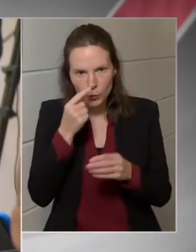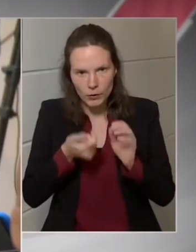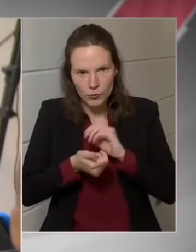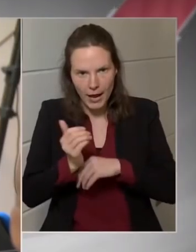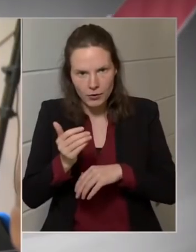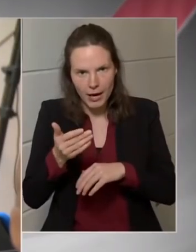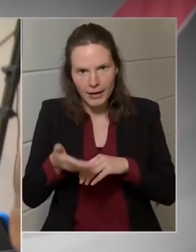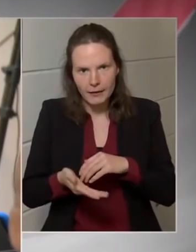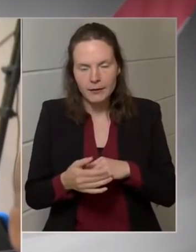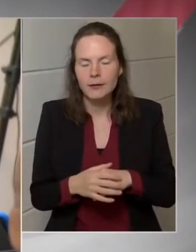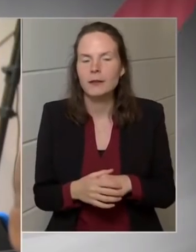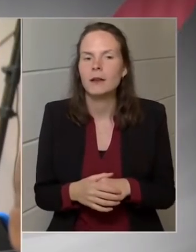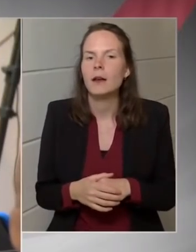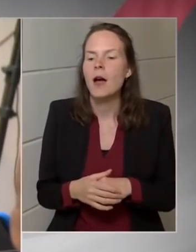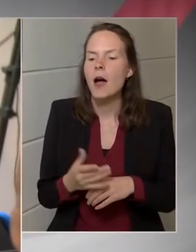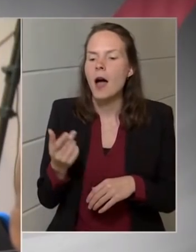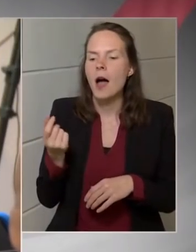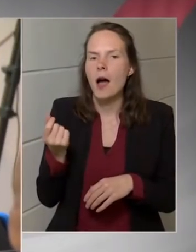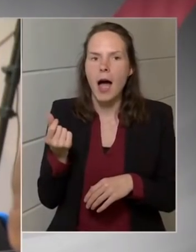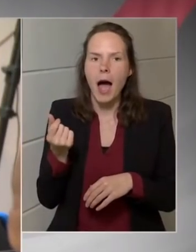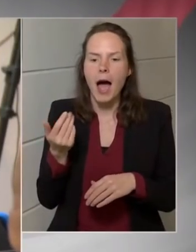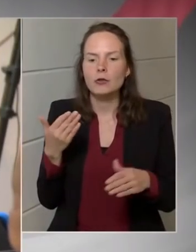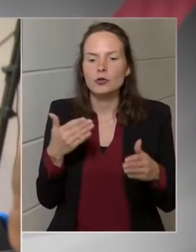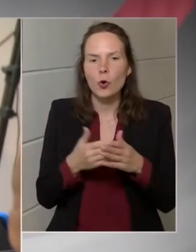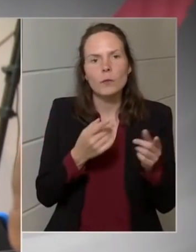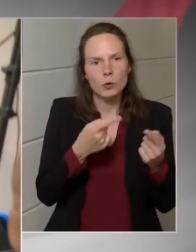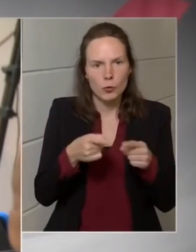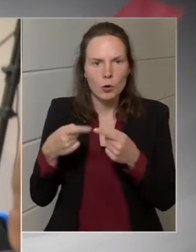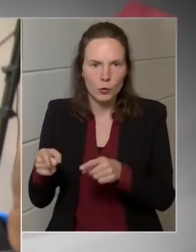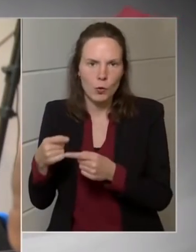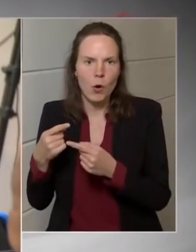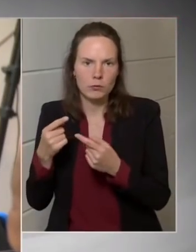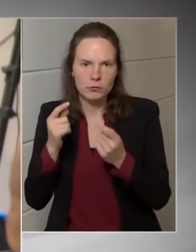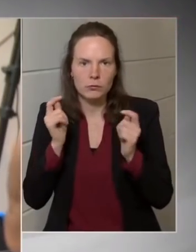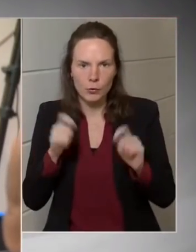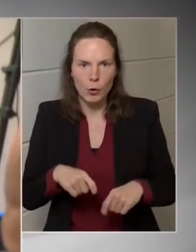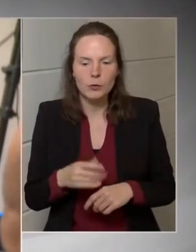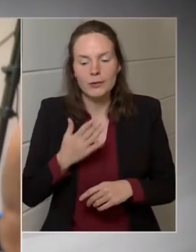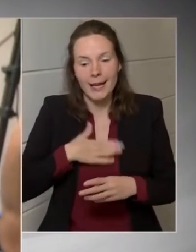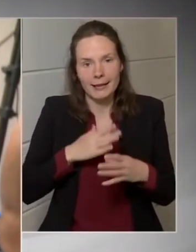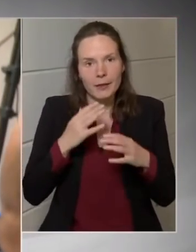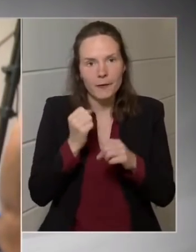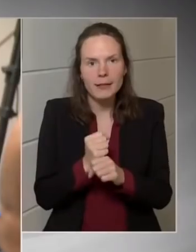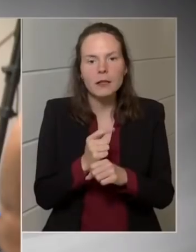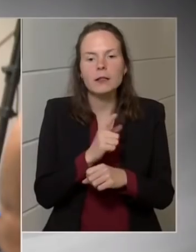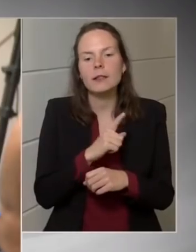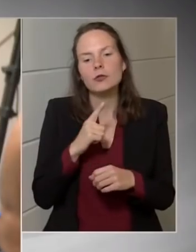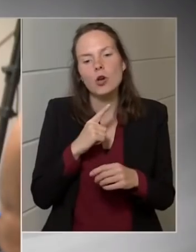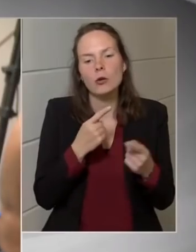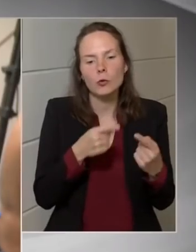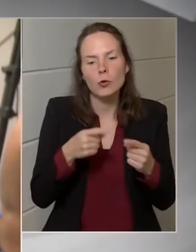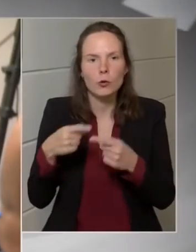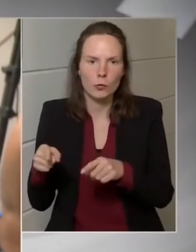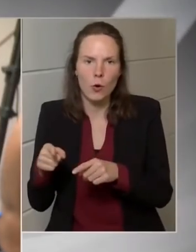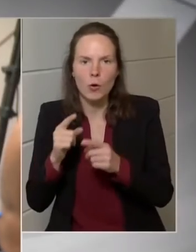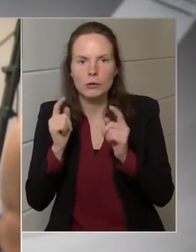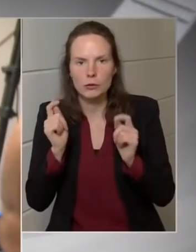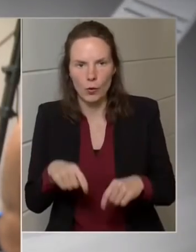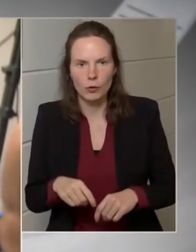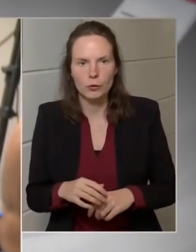ástoppokat, a benzin ástoppot, az élelmiszer ástoppot és a kamat ástoppot, vagy ezek megszűnnek július elsőjével?